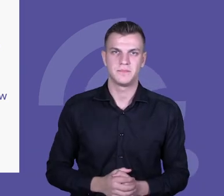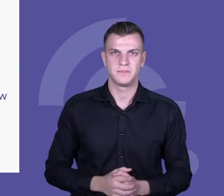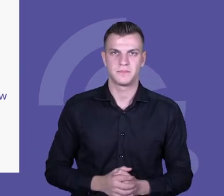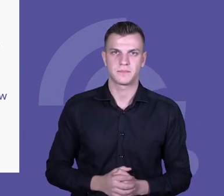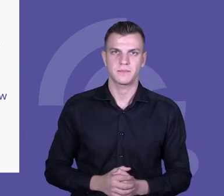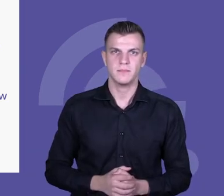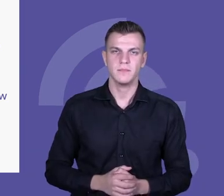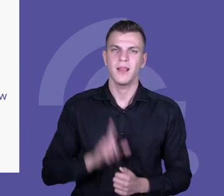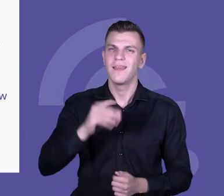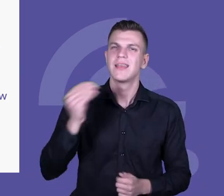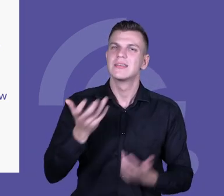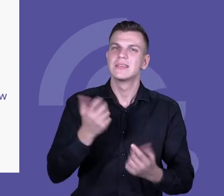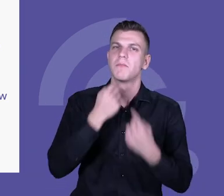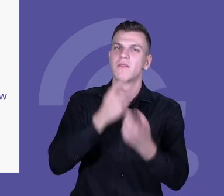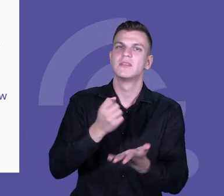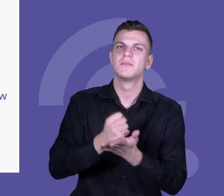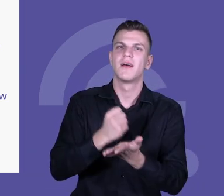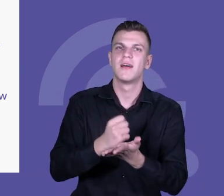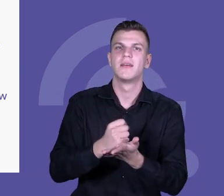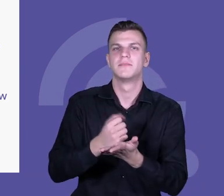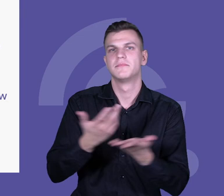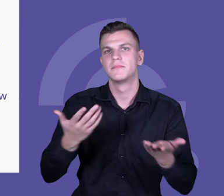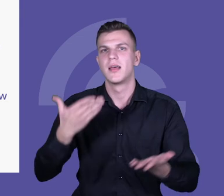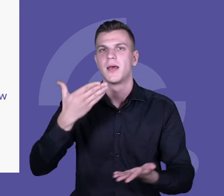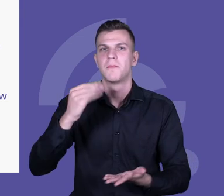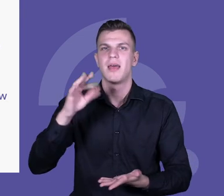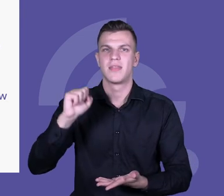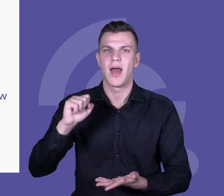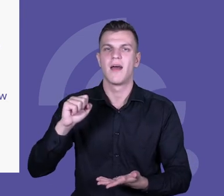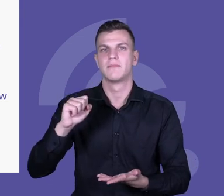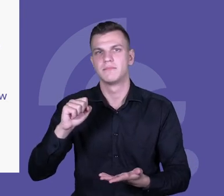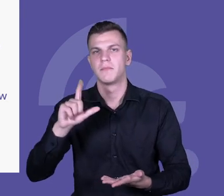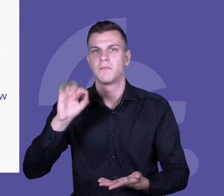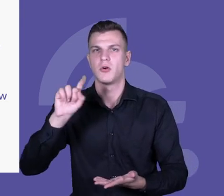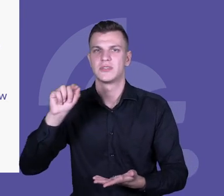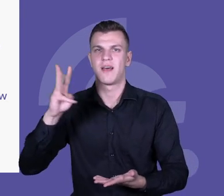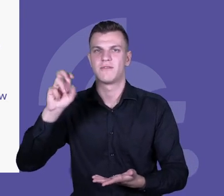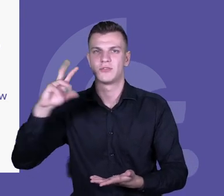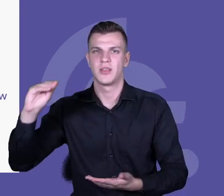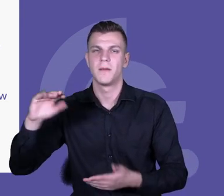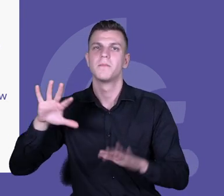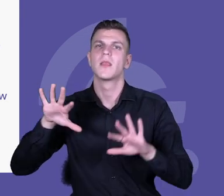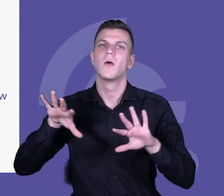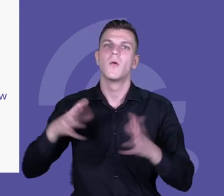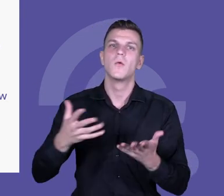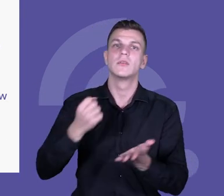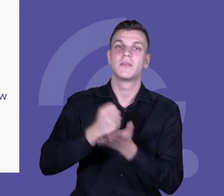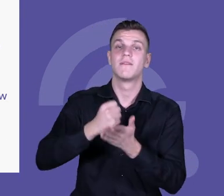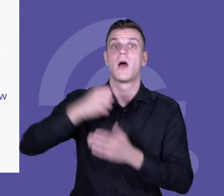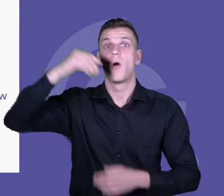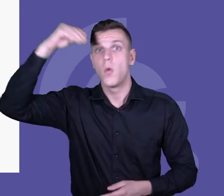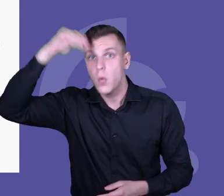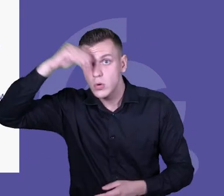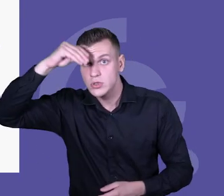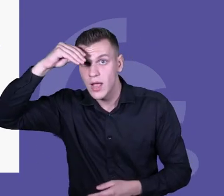Oraz powiem jeszcze o umiejętnościach metapoznawczych, czyli o takich specyficznych umiejętnościach związanych z uczeniem się, które